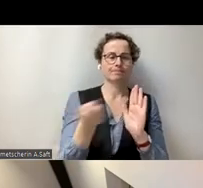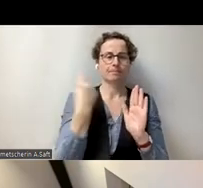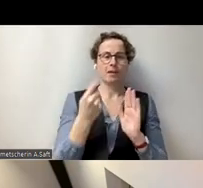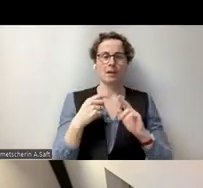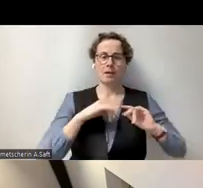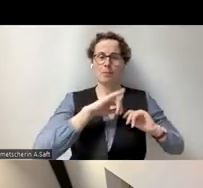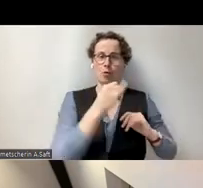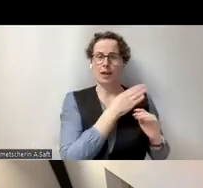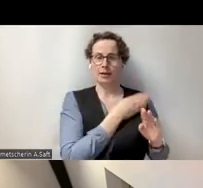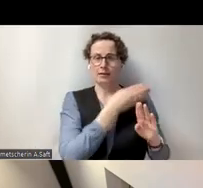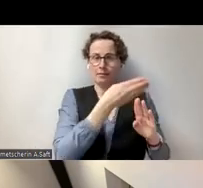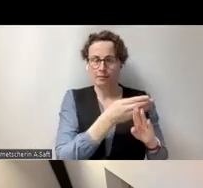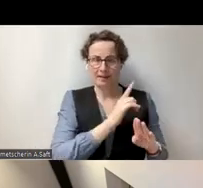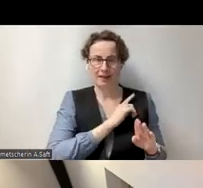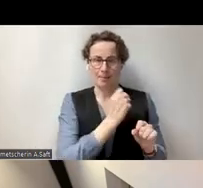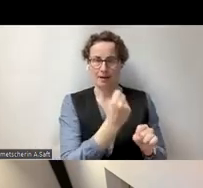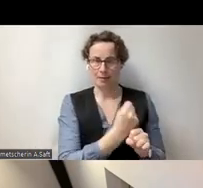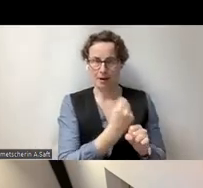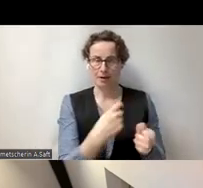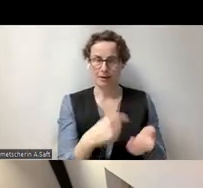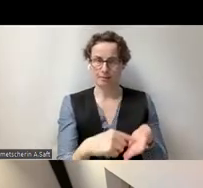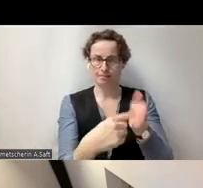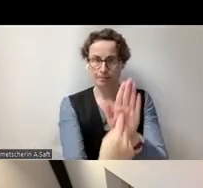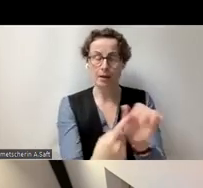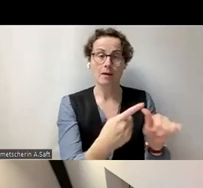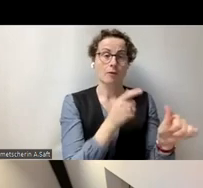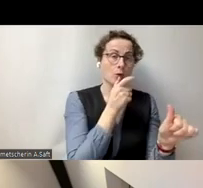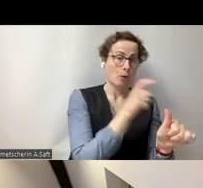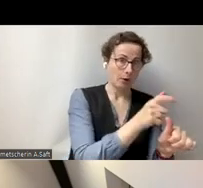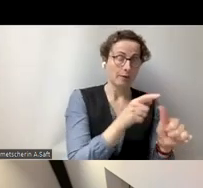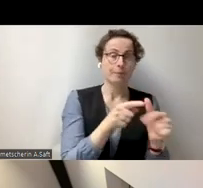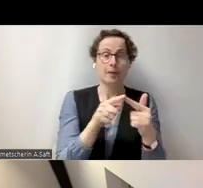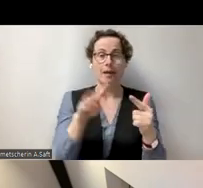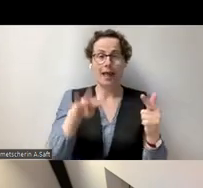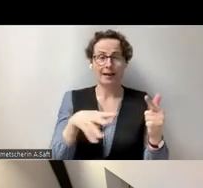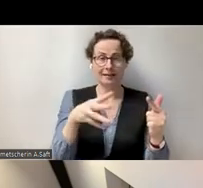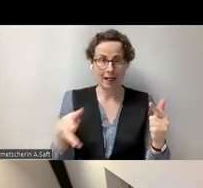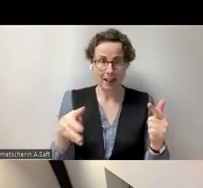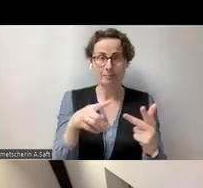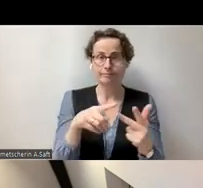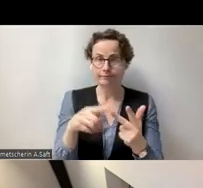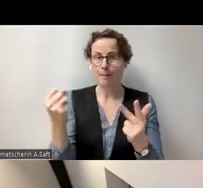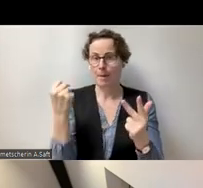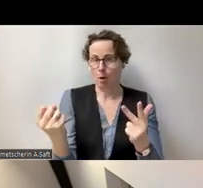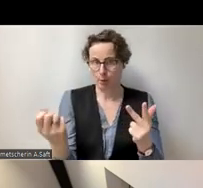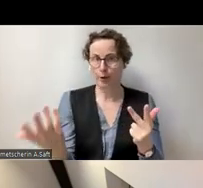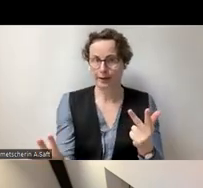haben. Diese Checklisten sind für Word, für Excel und eben für PowerPoint